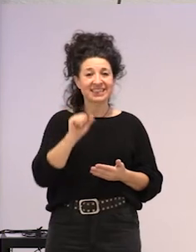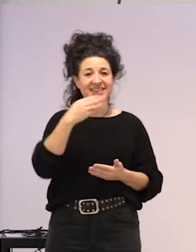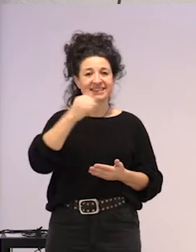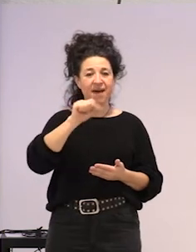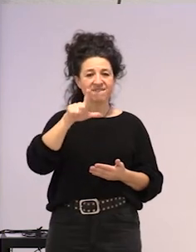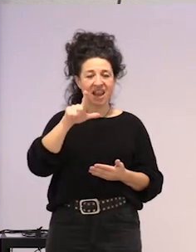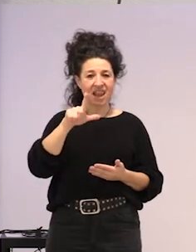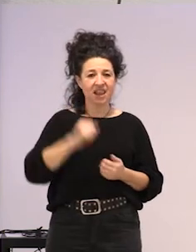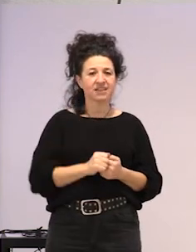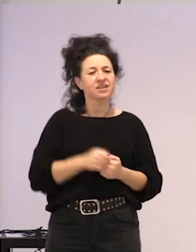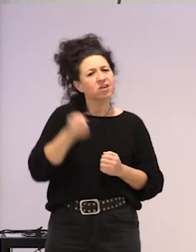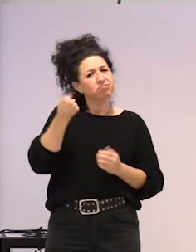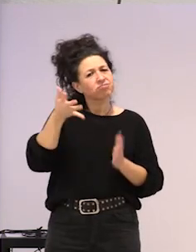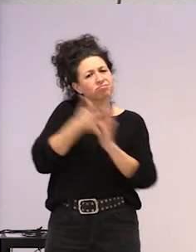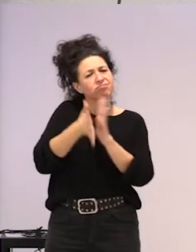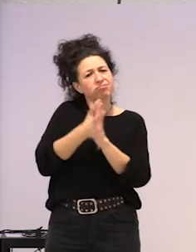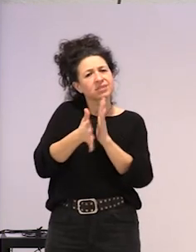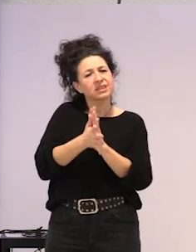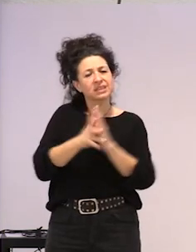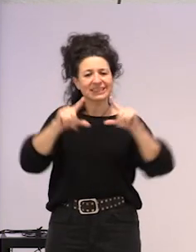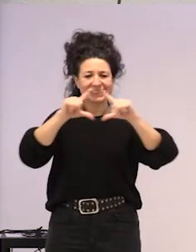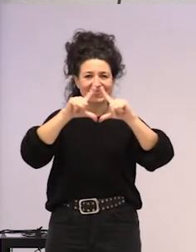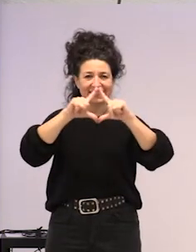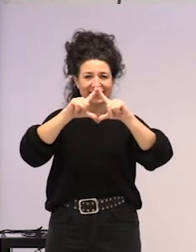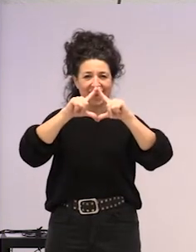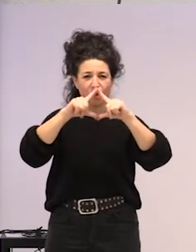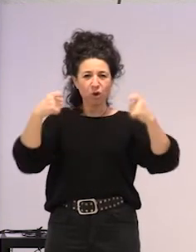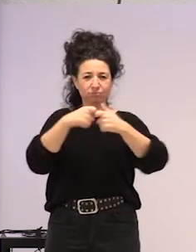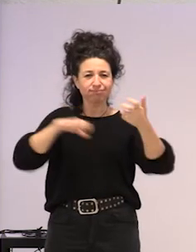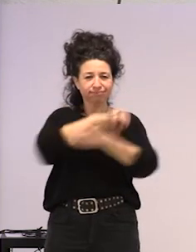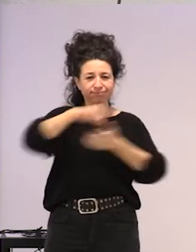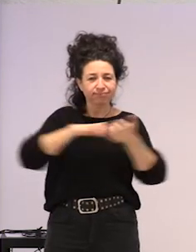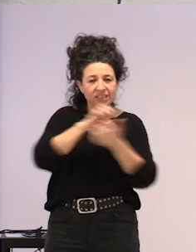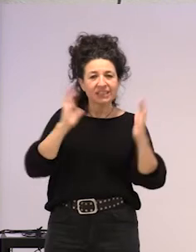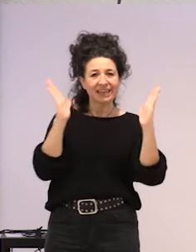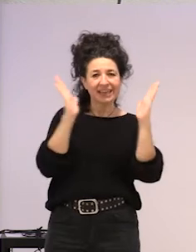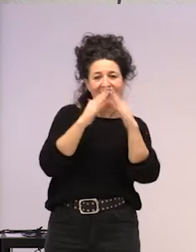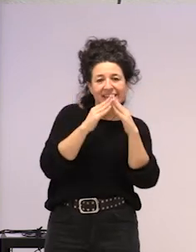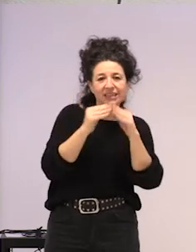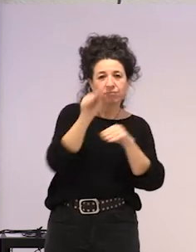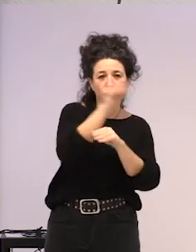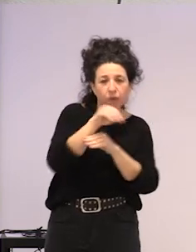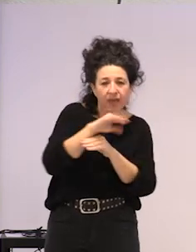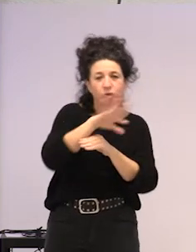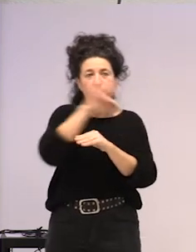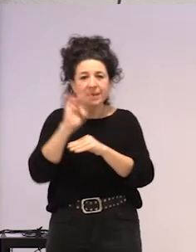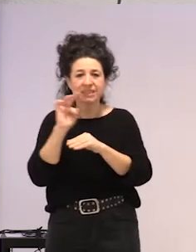zenatoreko dena, da, eukimatazkatzua, etxeko eta zenteta lanak eta parteatzea zozio-politikoa.